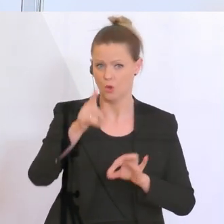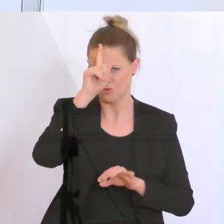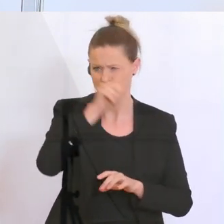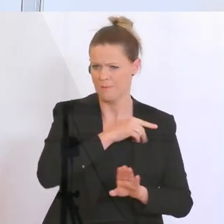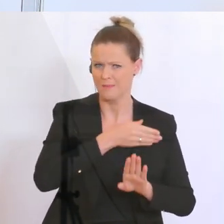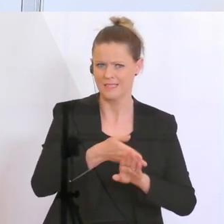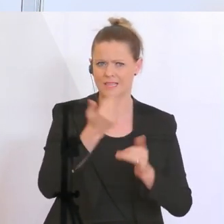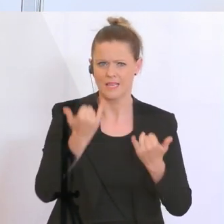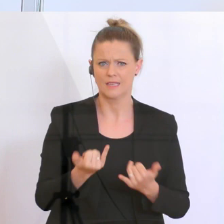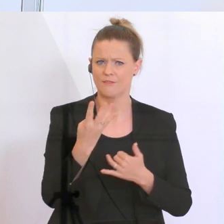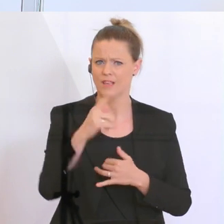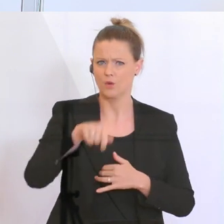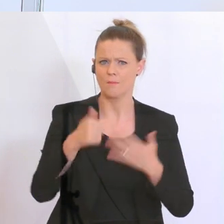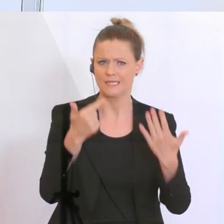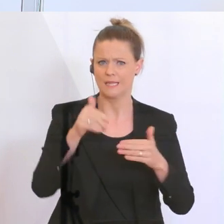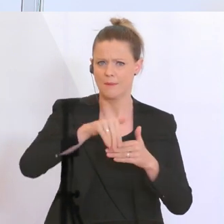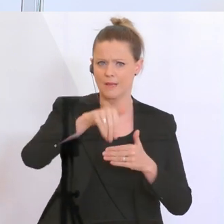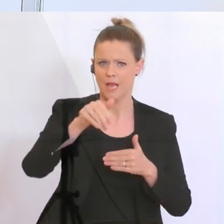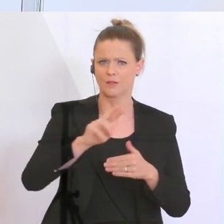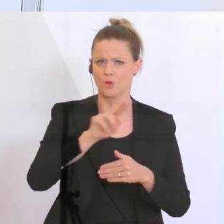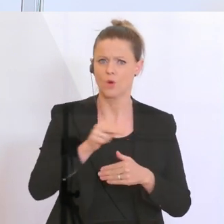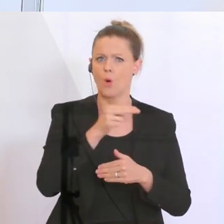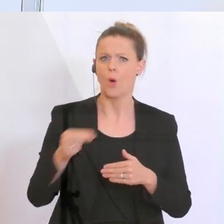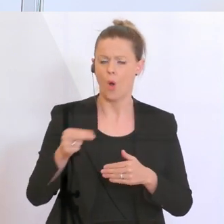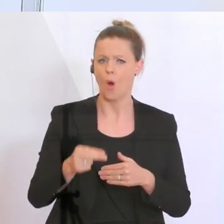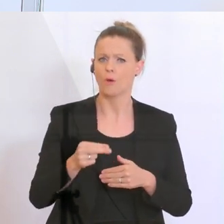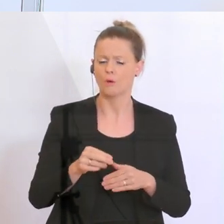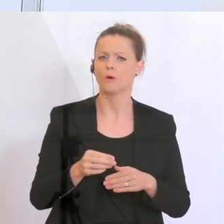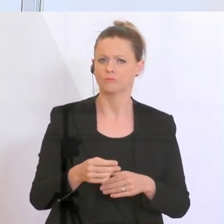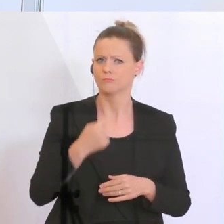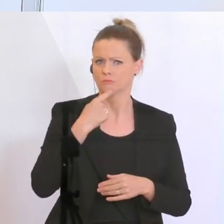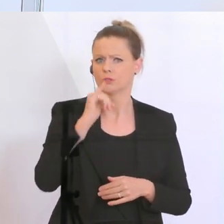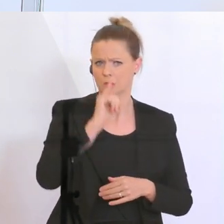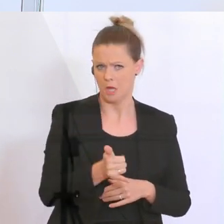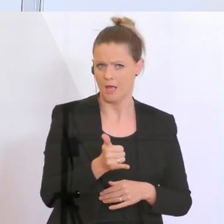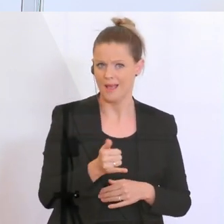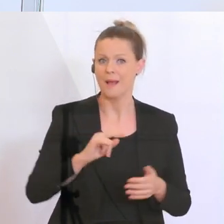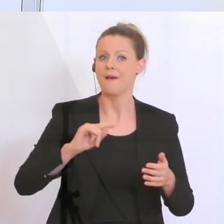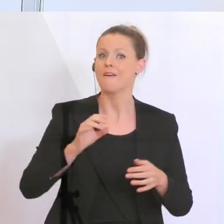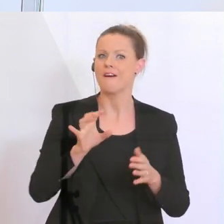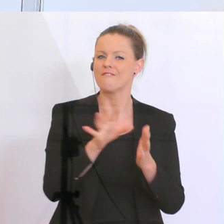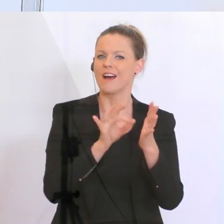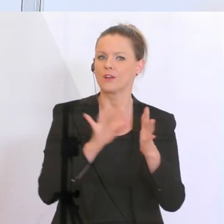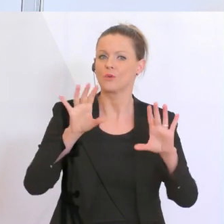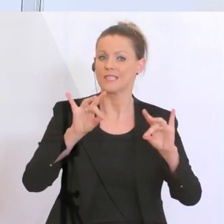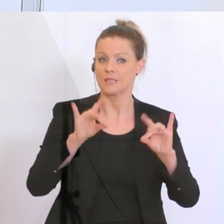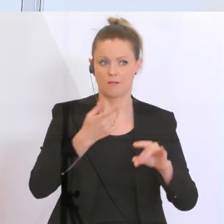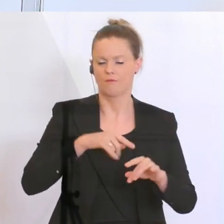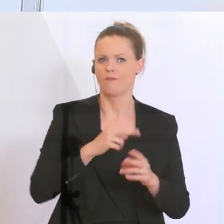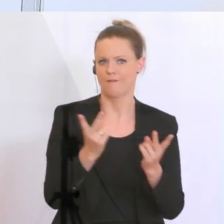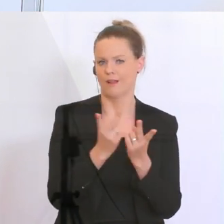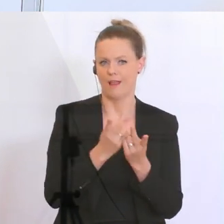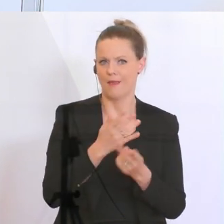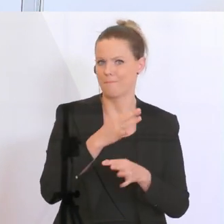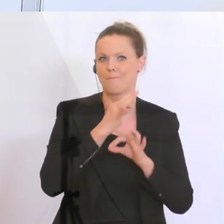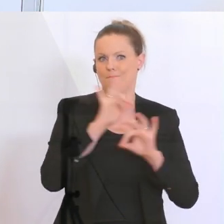circa 4,7 Milliarden Euro an Garantien gewährt. Wenn man den Faktor 10 hernimmt, sieht man, dass wir hier im Vergleich wesentlich besser sind.